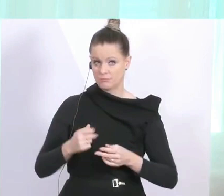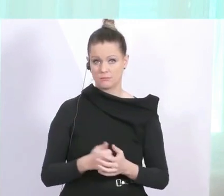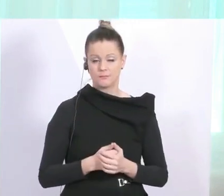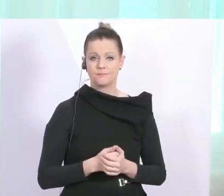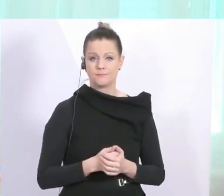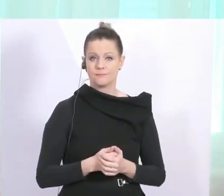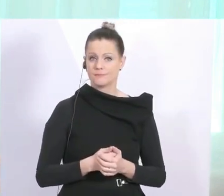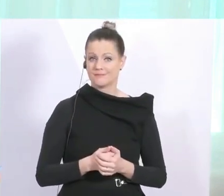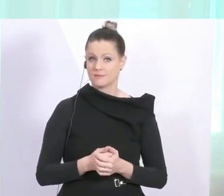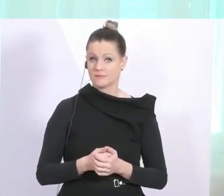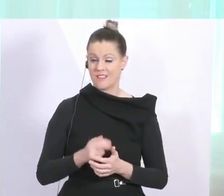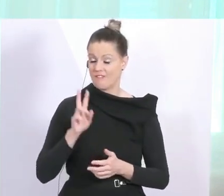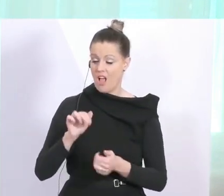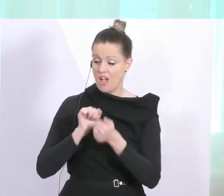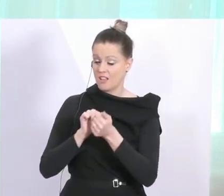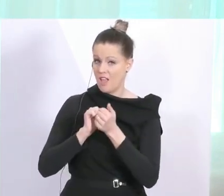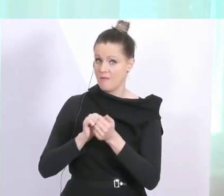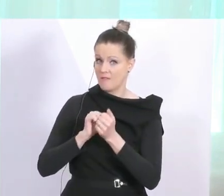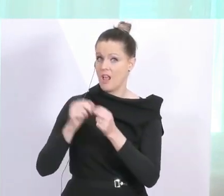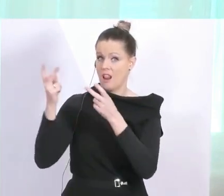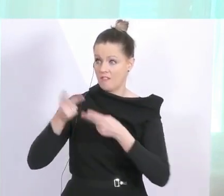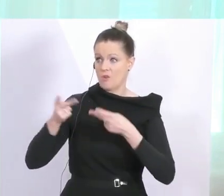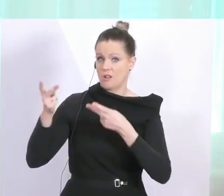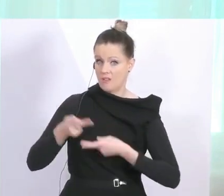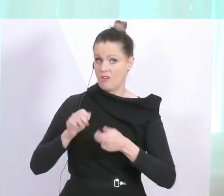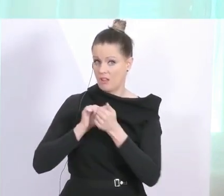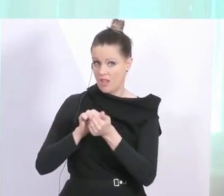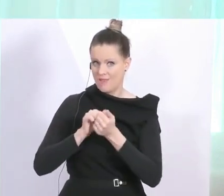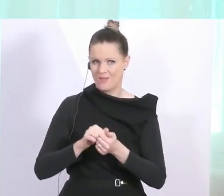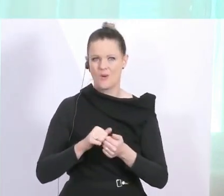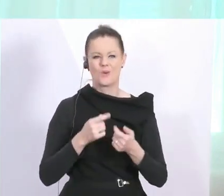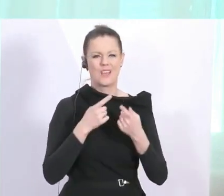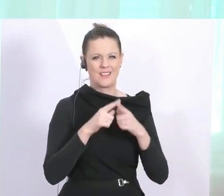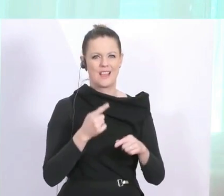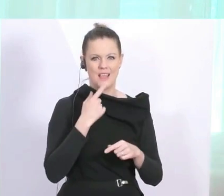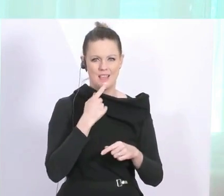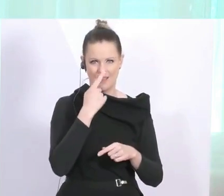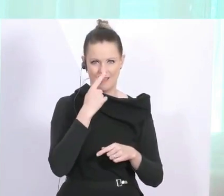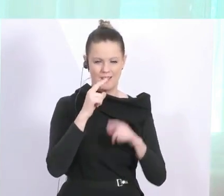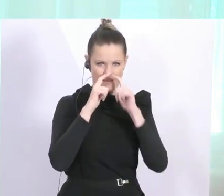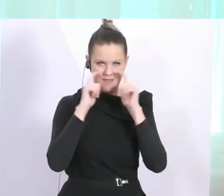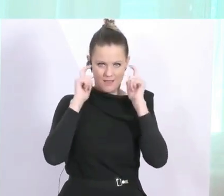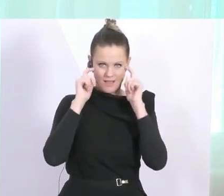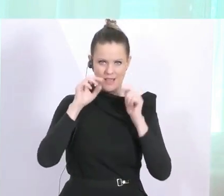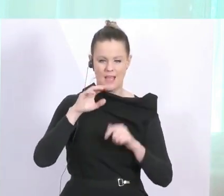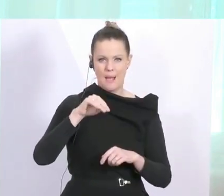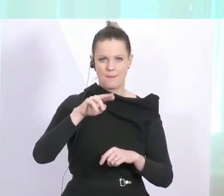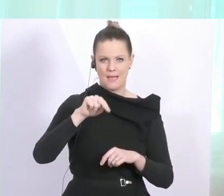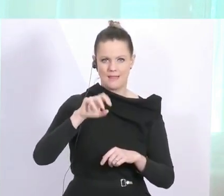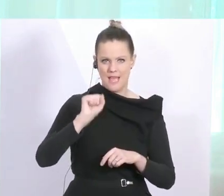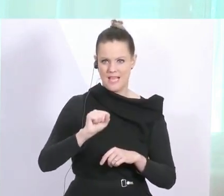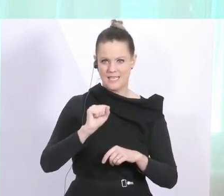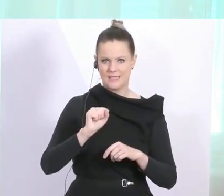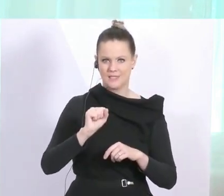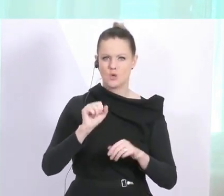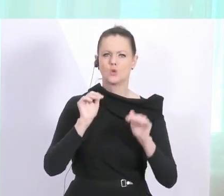wo wir um jede Lieferung kämpfen. Und das andere sind diese MNS-Schutzstreifen de